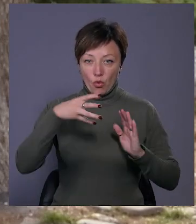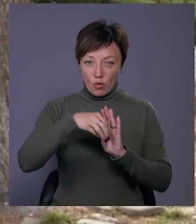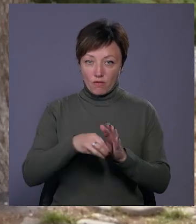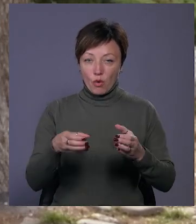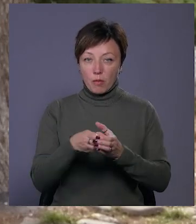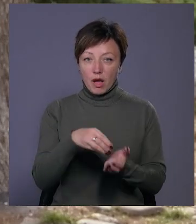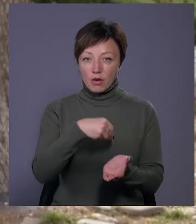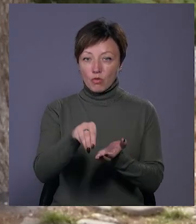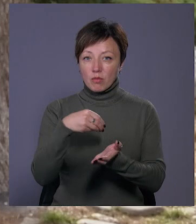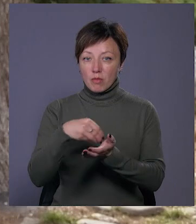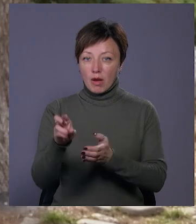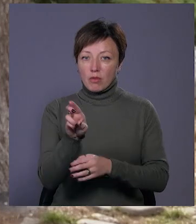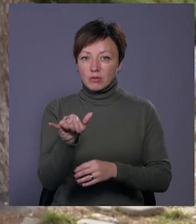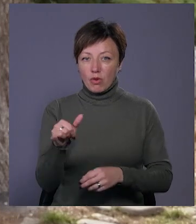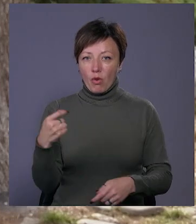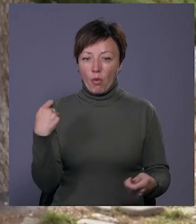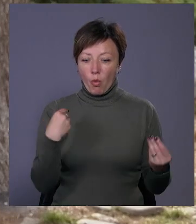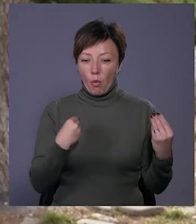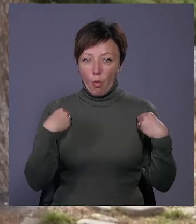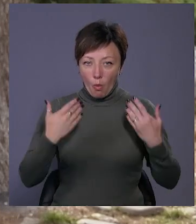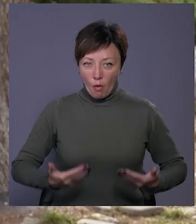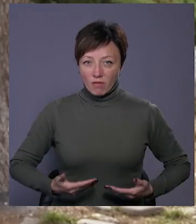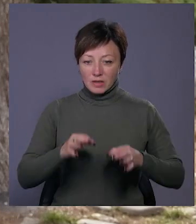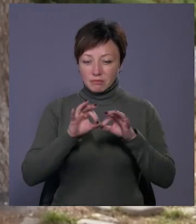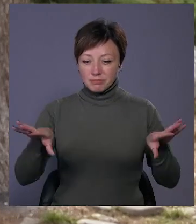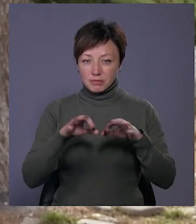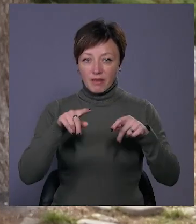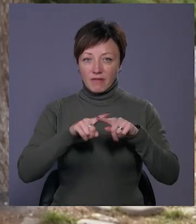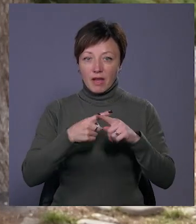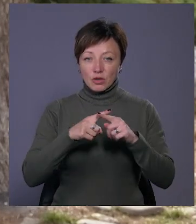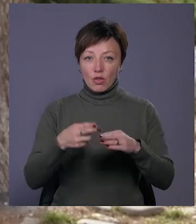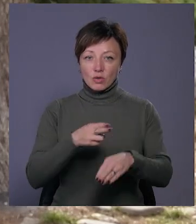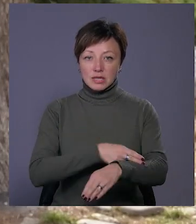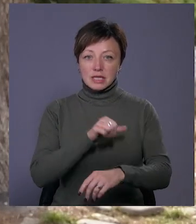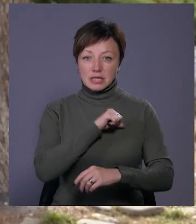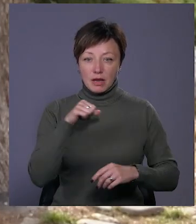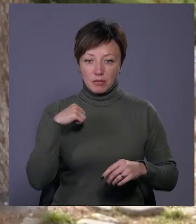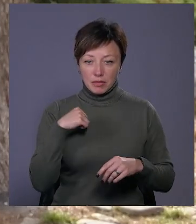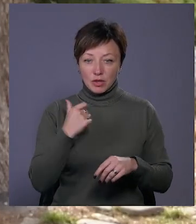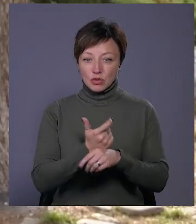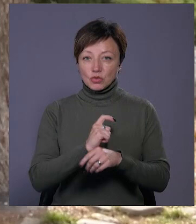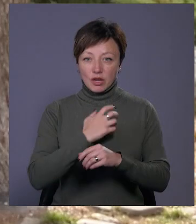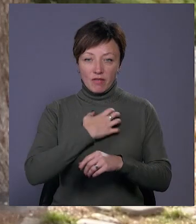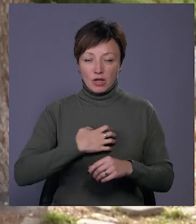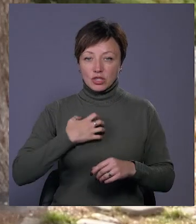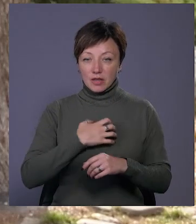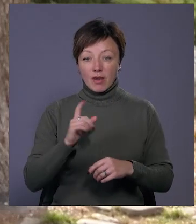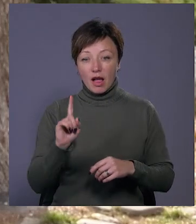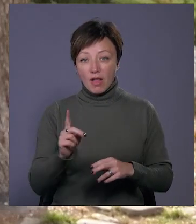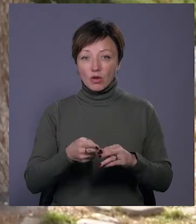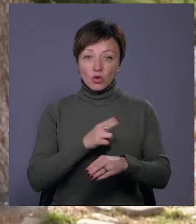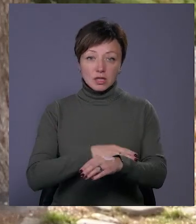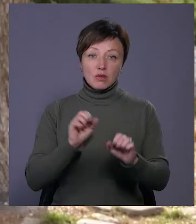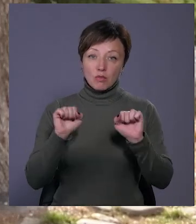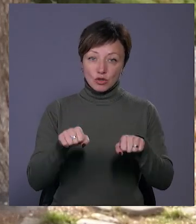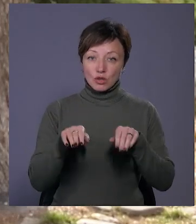купляємо в секонд-хенді кофти, розпускаємо їх і в'яжуть носки самі. Ось такі речі дуже важливі. Але носки можна